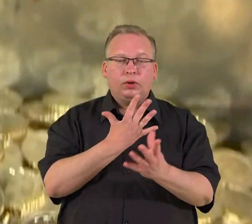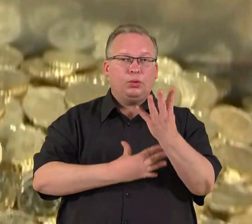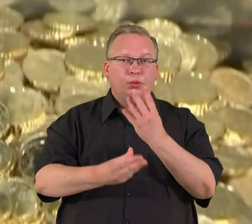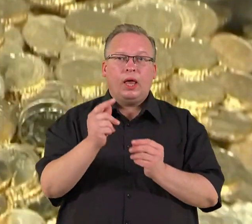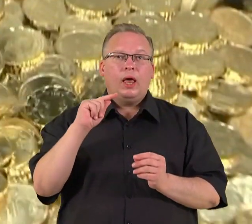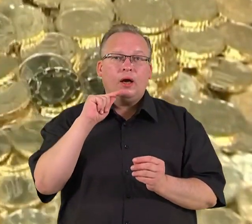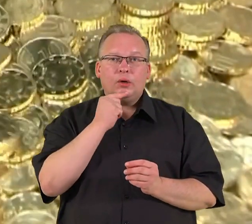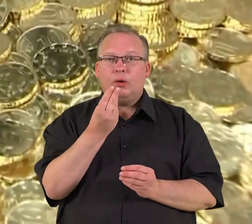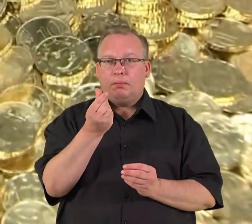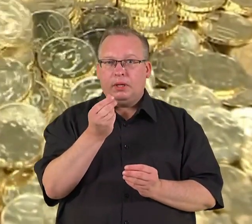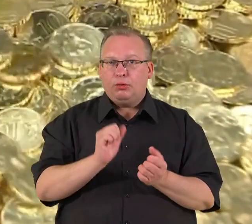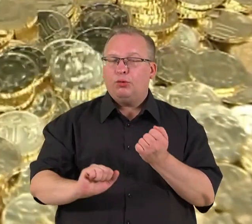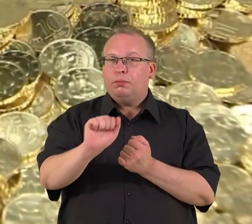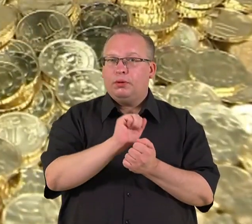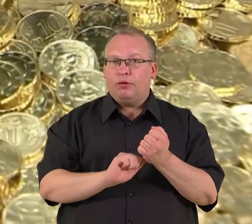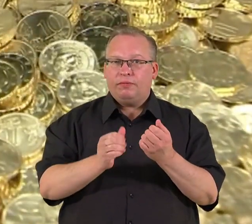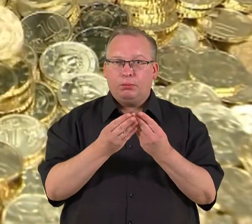ekonomika ir pinigų plavimu.